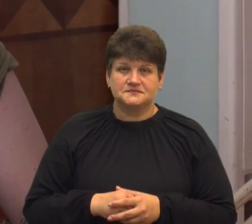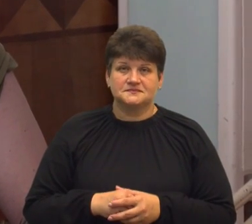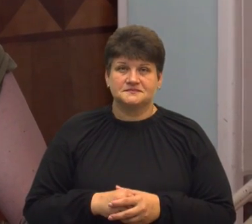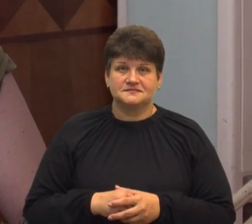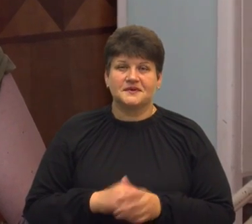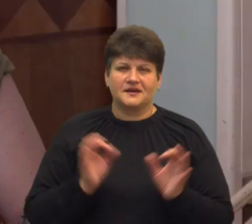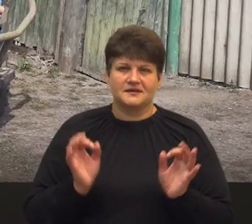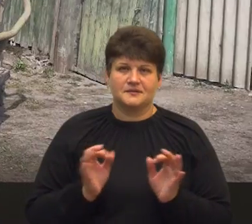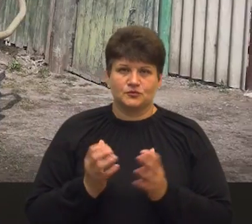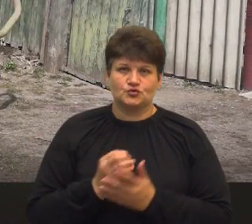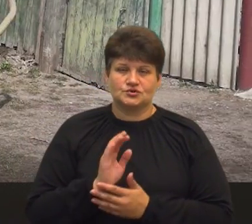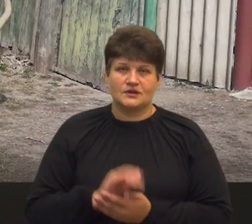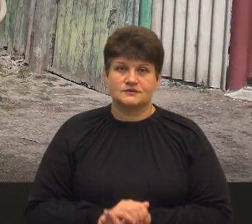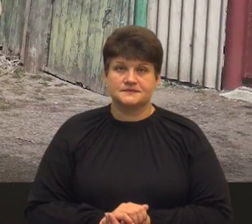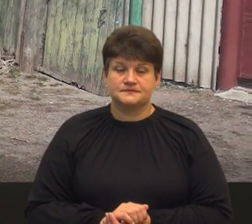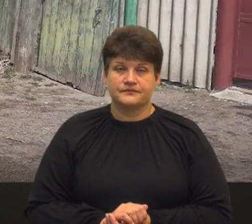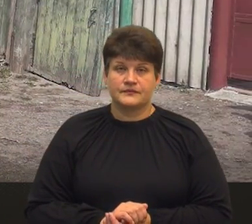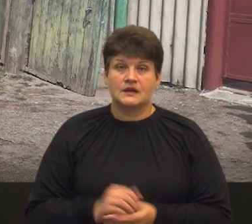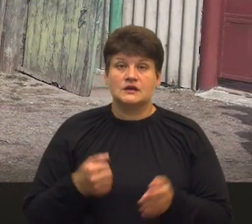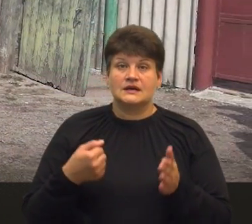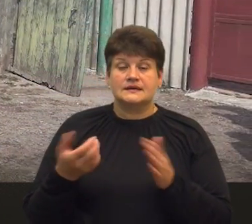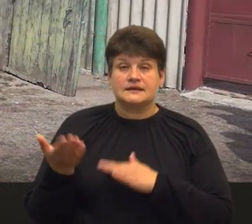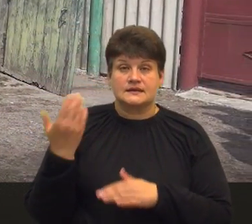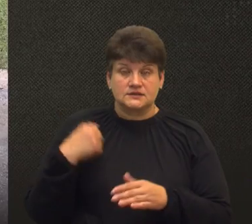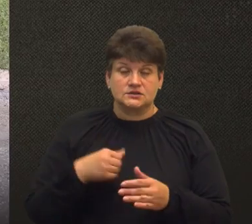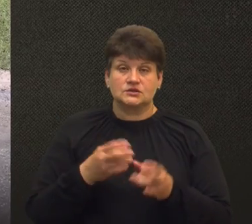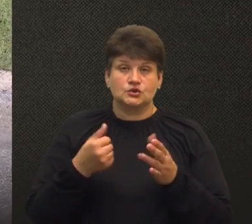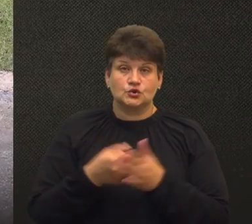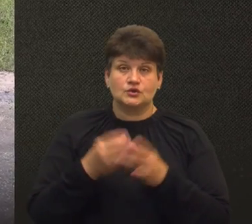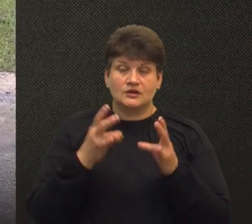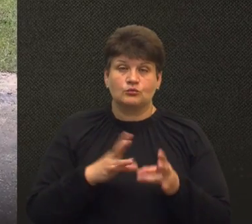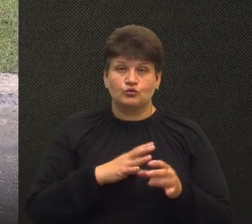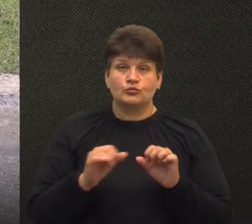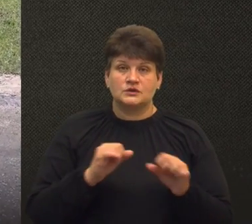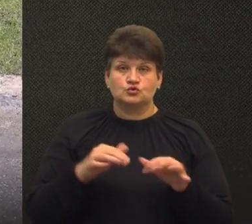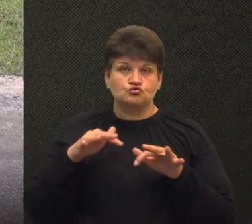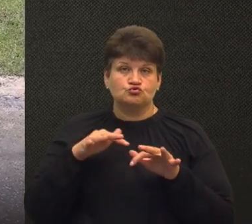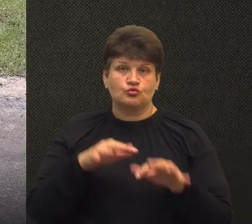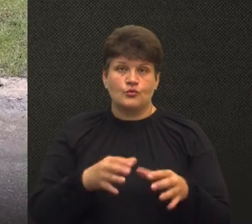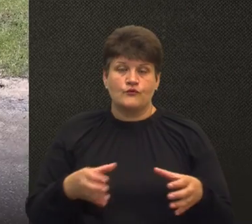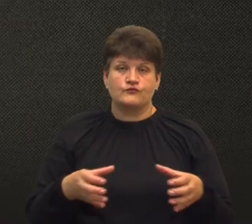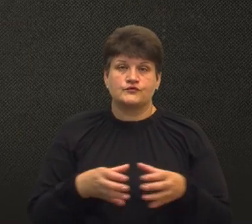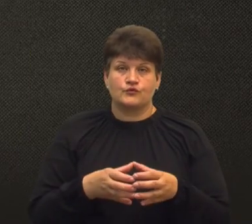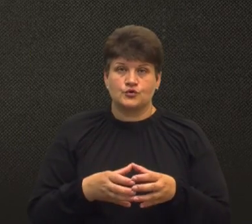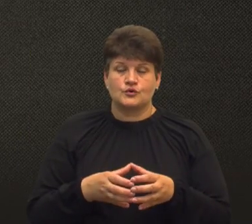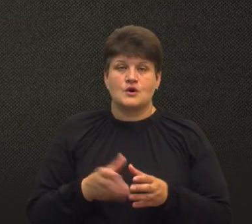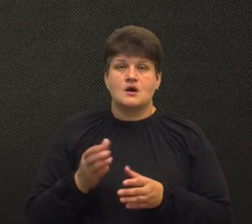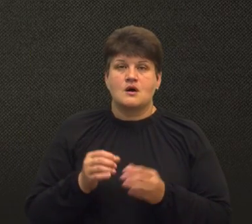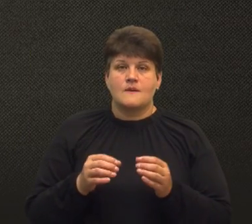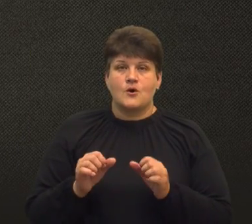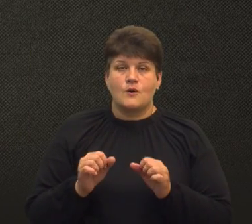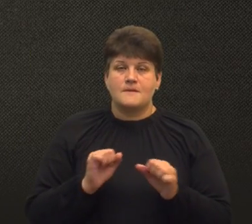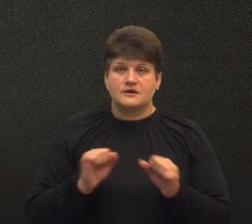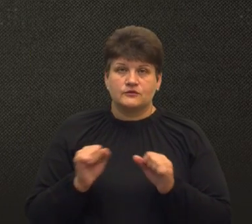вийшло. До травми Андрій Ісаков був командиром штурмового взводу в батальйоні оперативного командування «Схід». Разом із